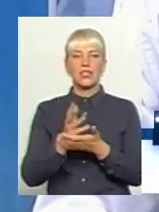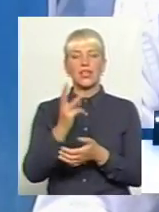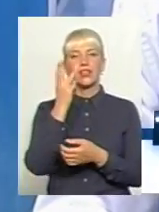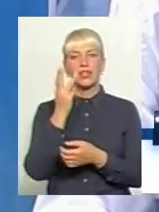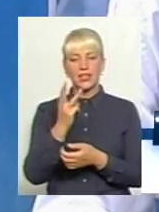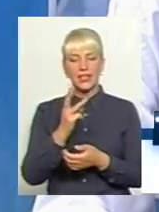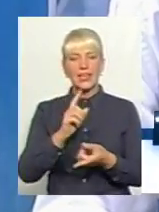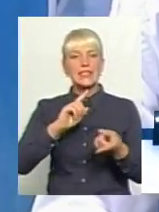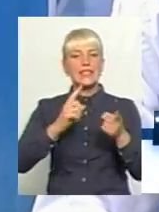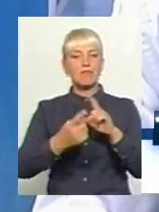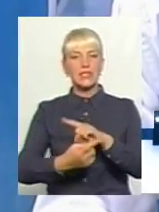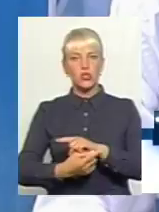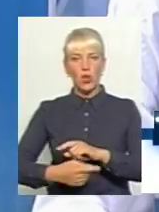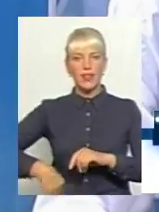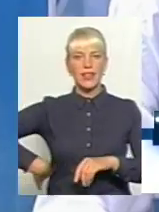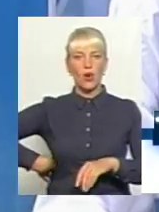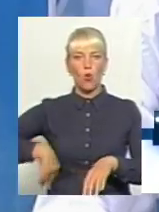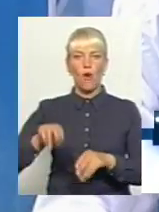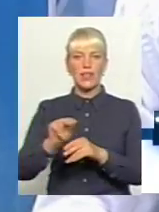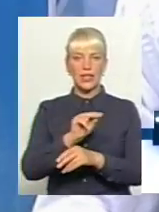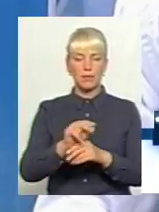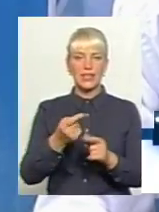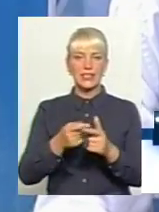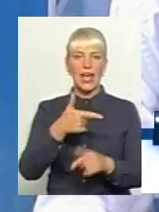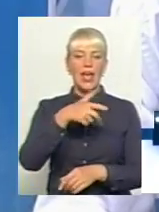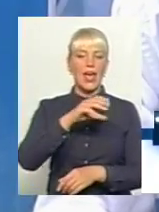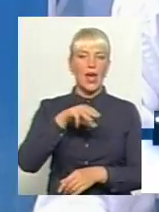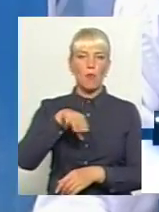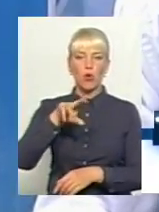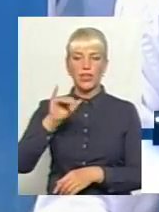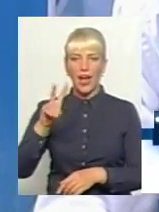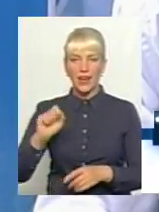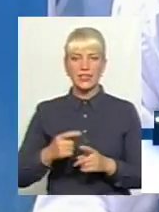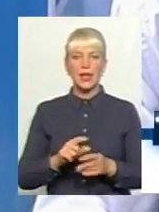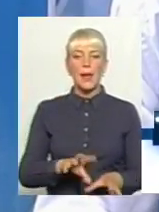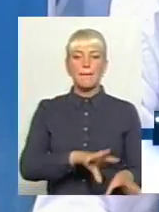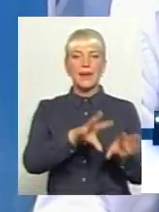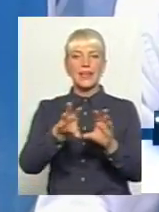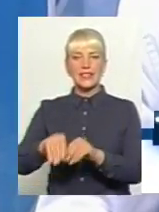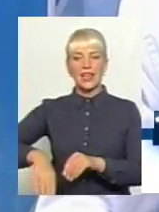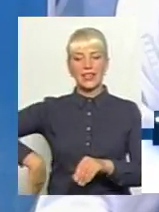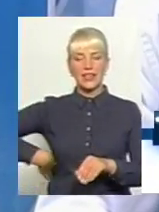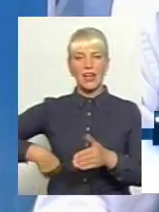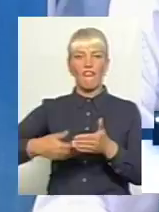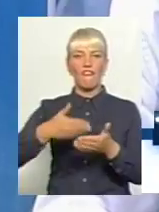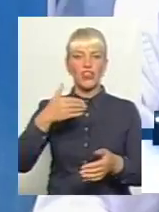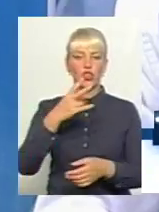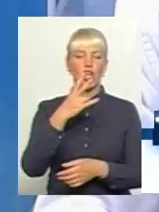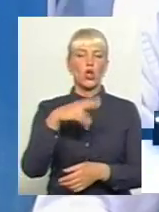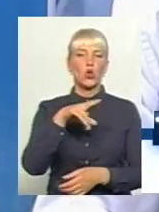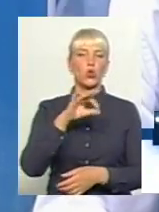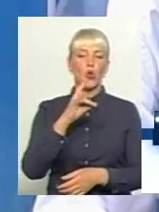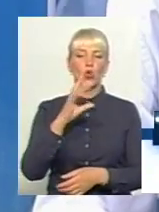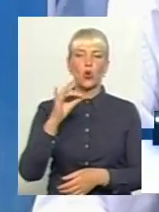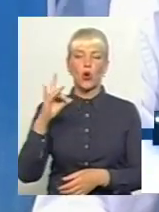замісної ниркової терапії. Це гемодіаліз, пересадка нирки від донора або від трупа, пересадка